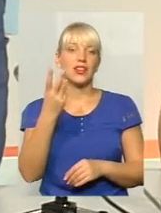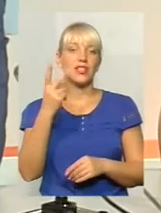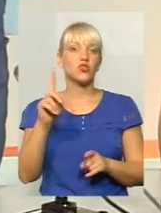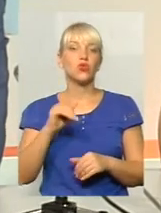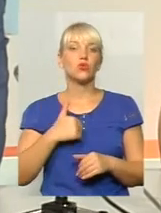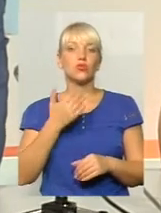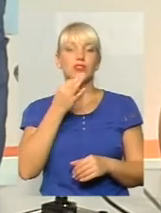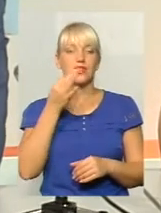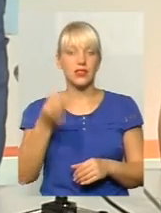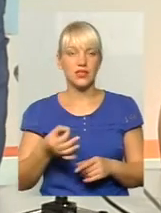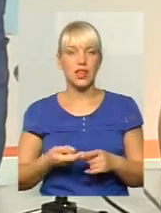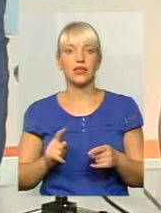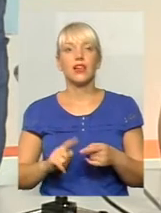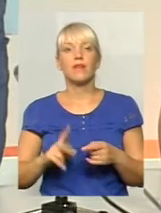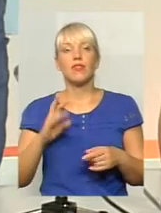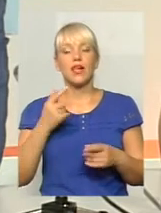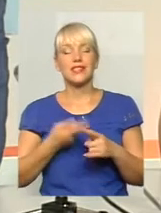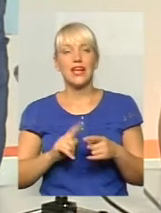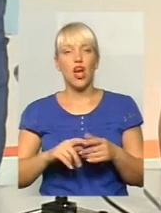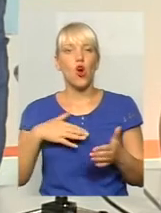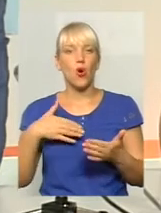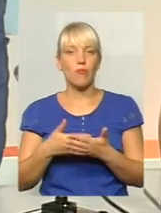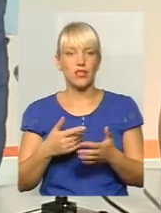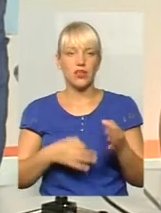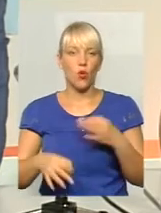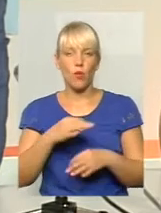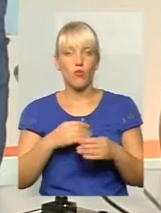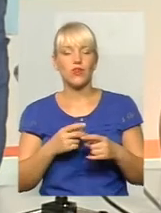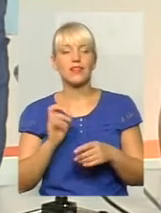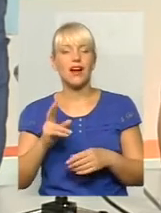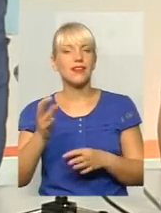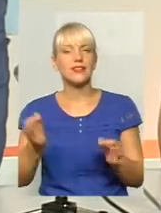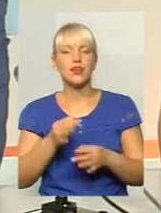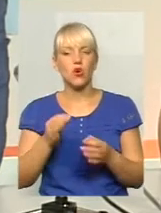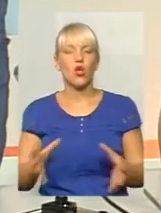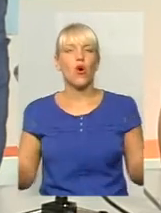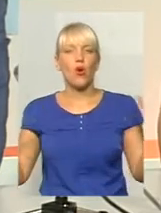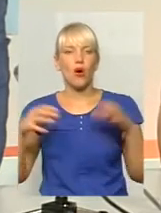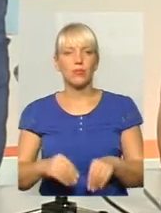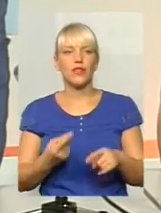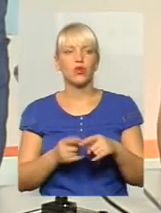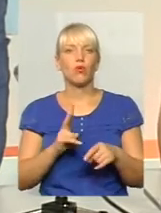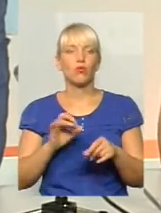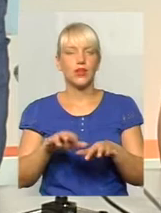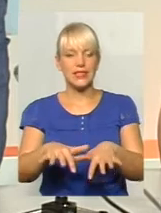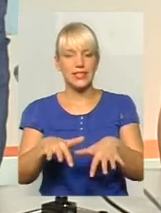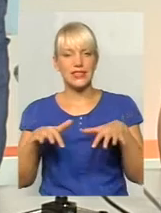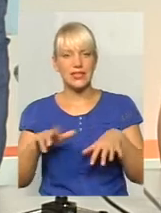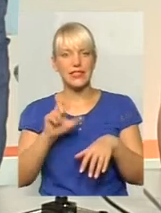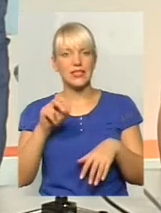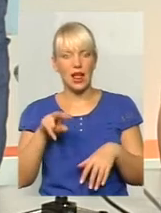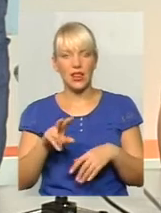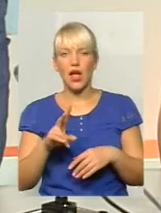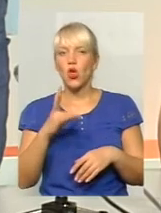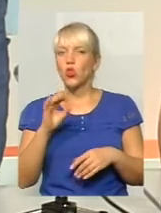напевно, на цих громадських обговорень, як ніколи об'єдналися всі ті, хто були в залі, а не ті, хто були на сцені. Тому, що